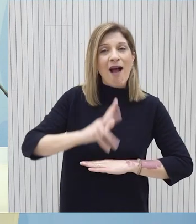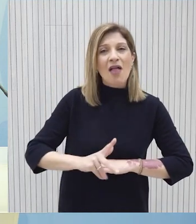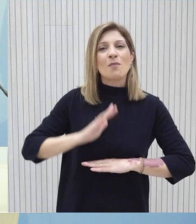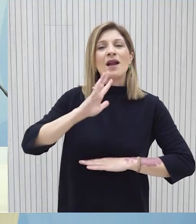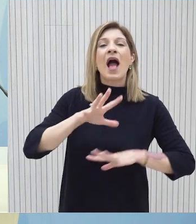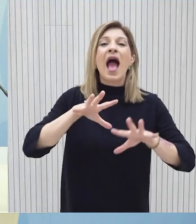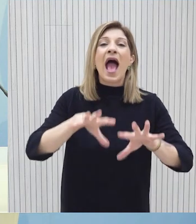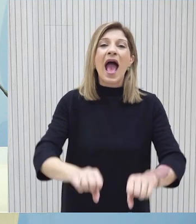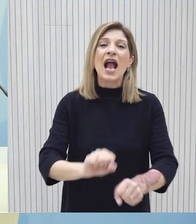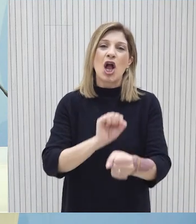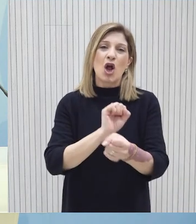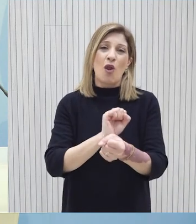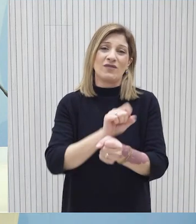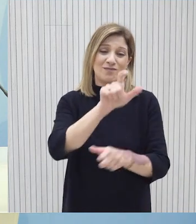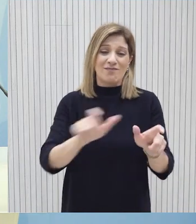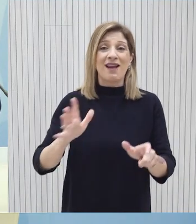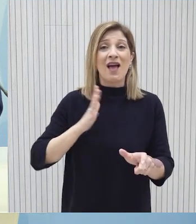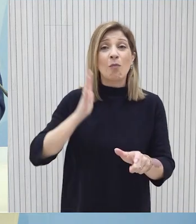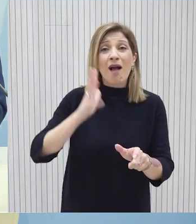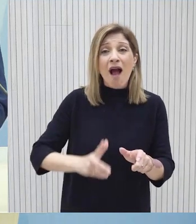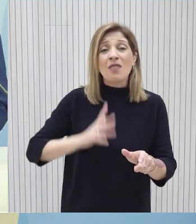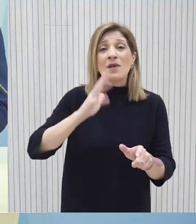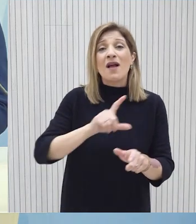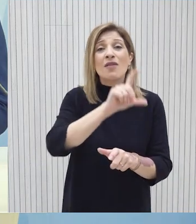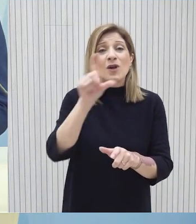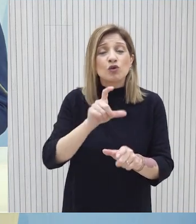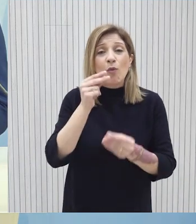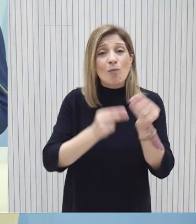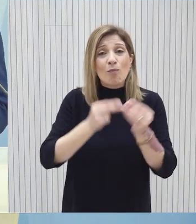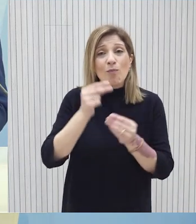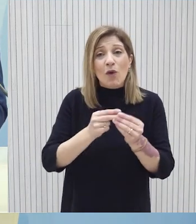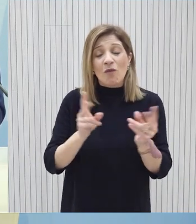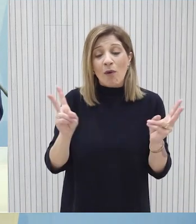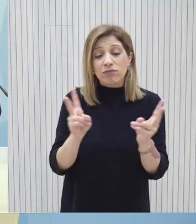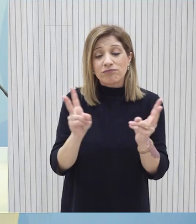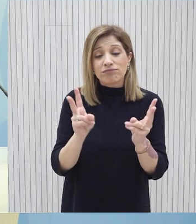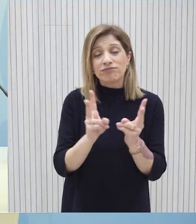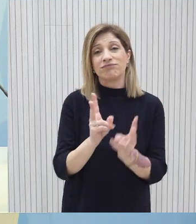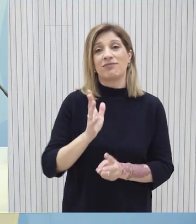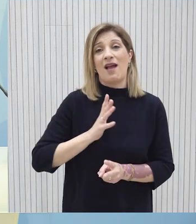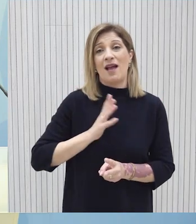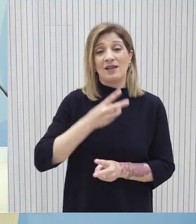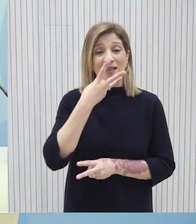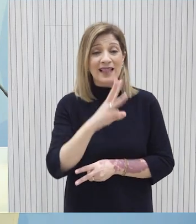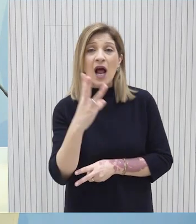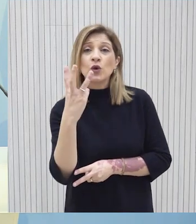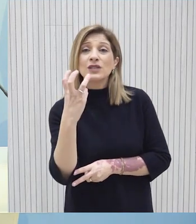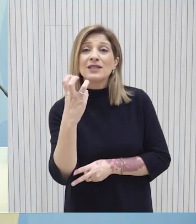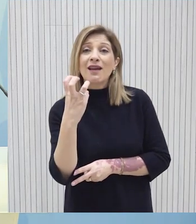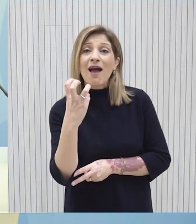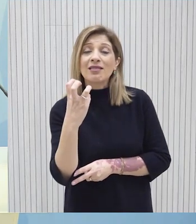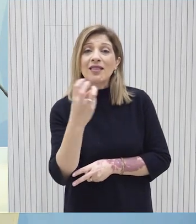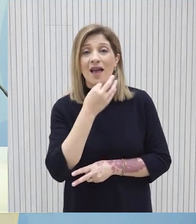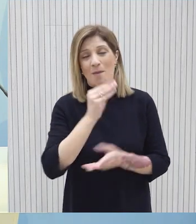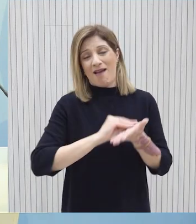εγκλωβισμένων συμπατριωτών και συμπατριώτης σώμας με αποτέλεσμα την δραματική μείωση του αριθμού τους 330 σύμφωνα με την